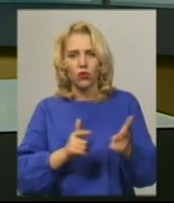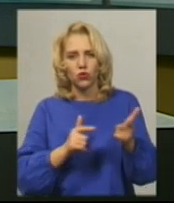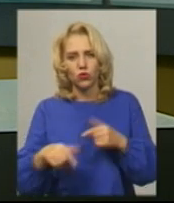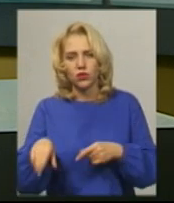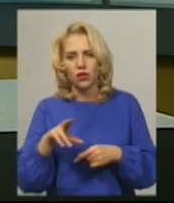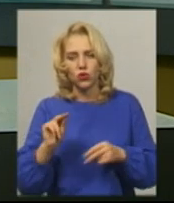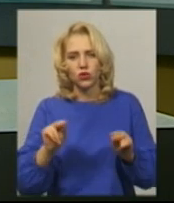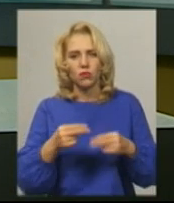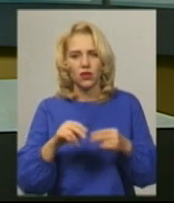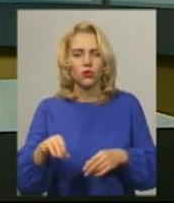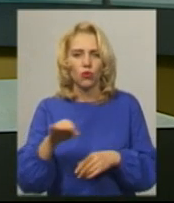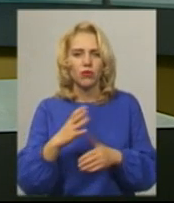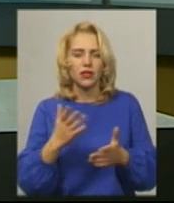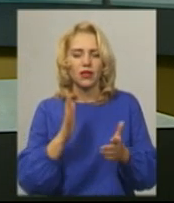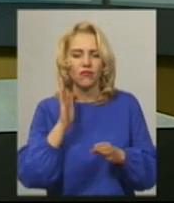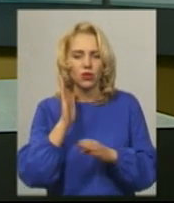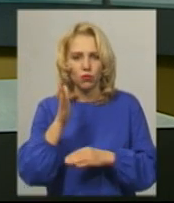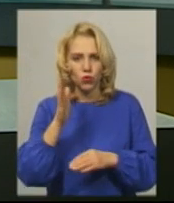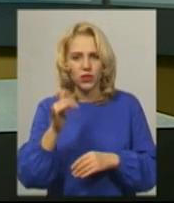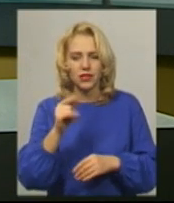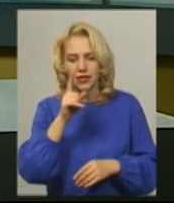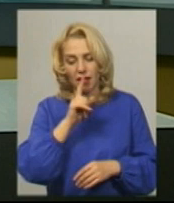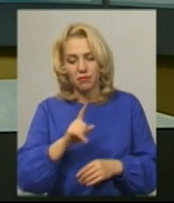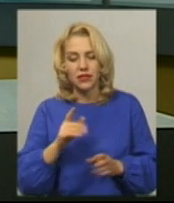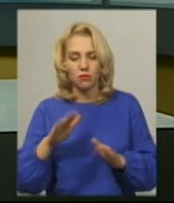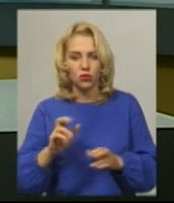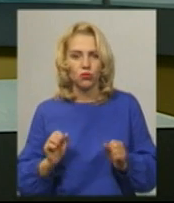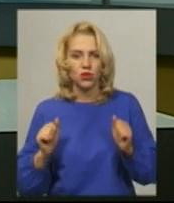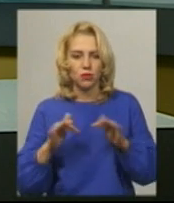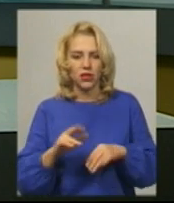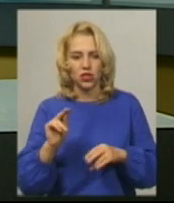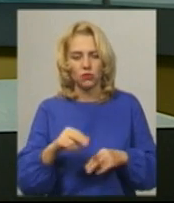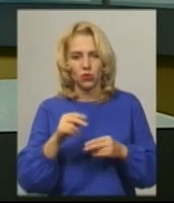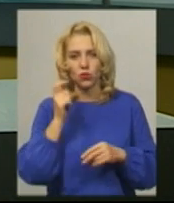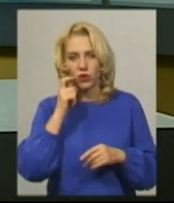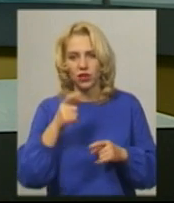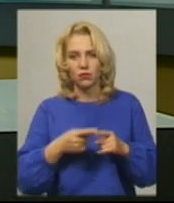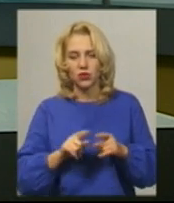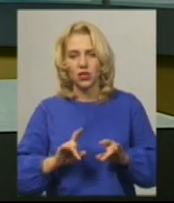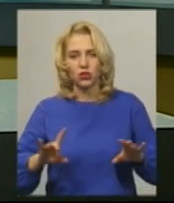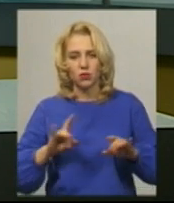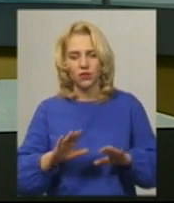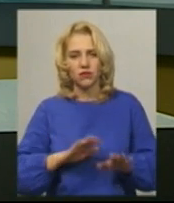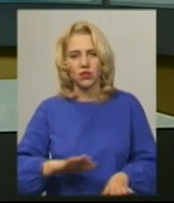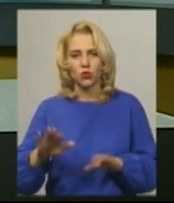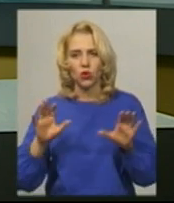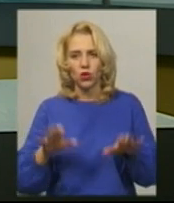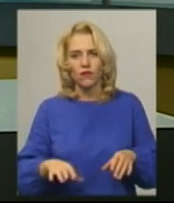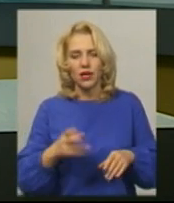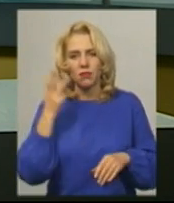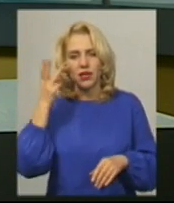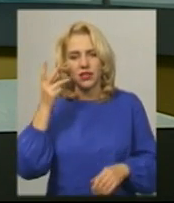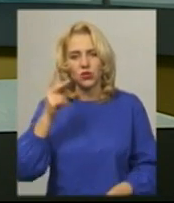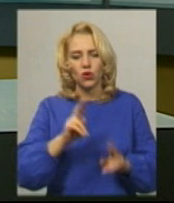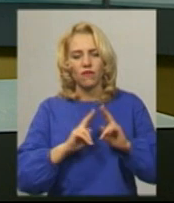області, який відбудеться за місяць. Потім збиратимуться на чемпіонат України. Про це розповів заступник голови Хмельницької федерації